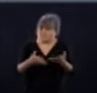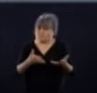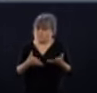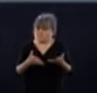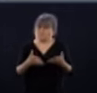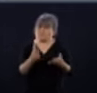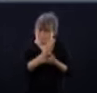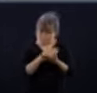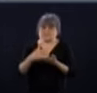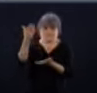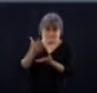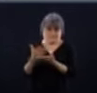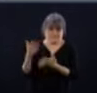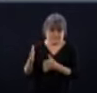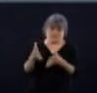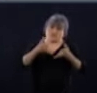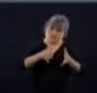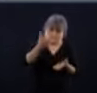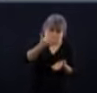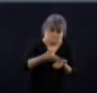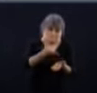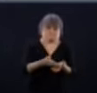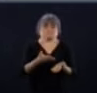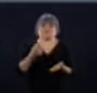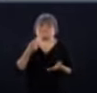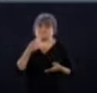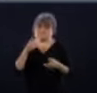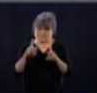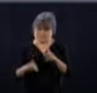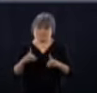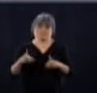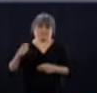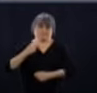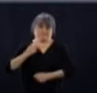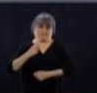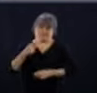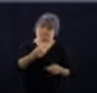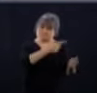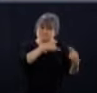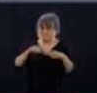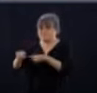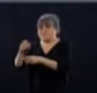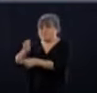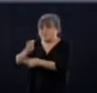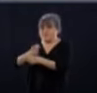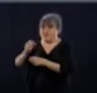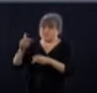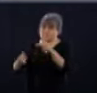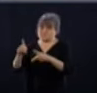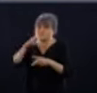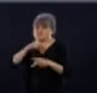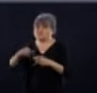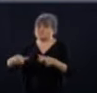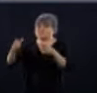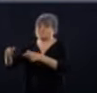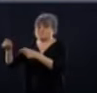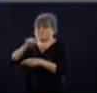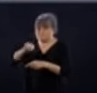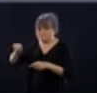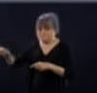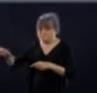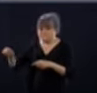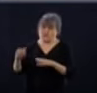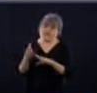est déjà arrivée d'ailleurs, pour venir prêter main-forte dans nos résidences de personnes âgées. Ça s'ajoute donc aux troupes qui sont déjà